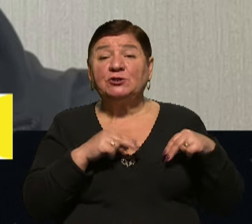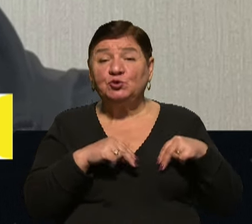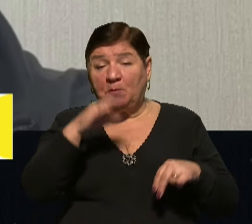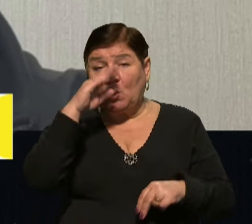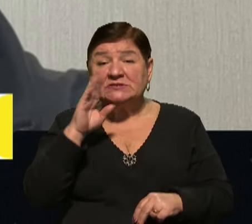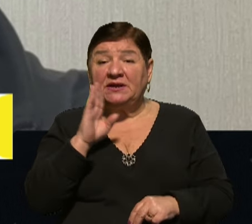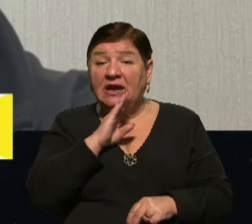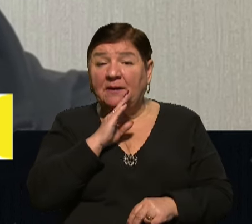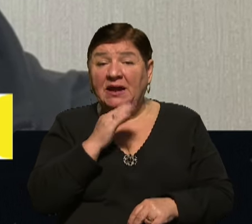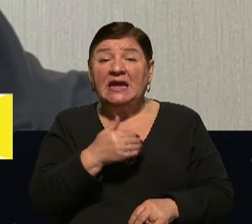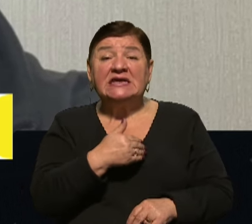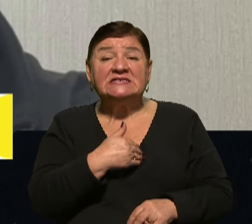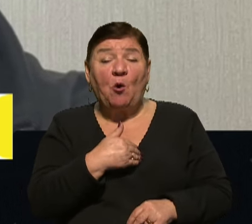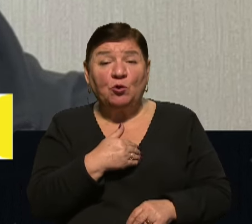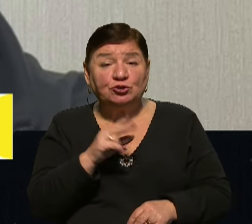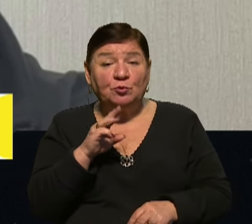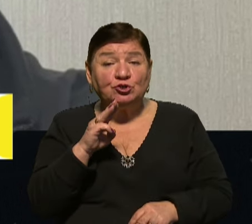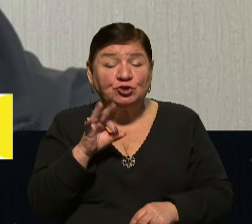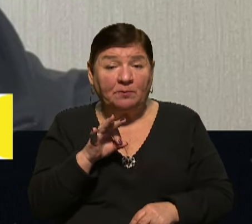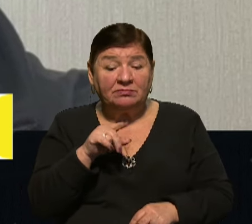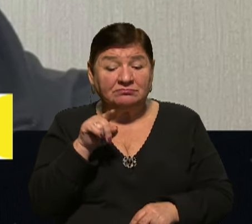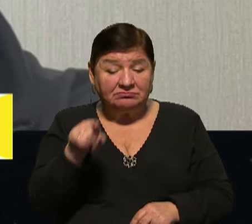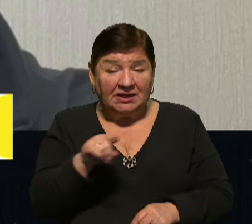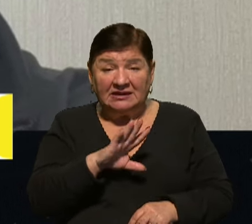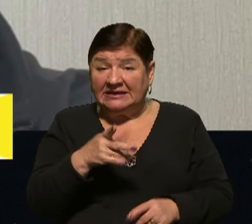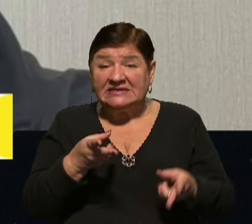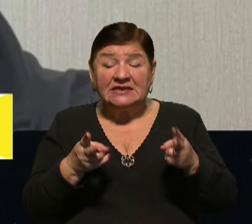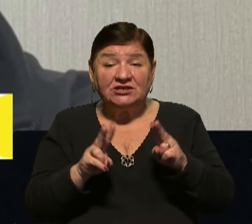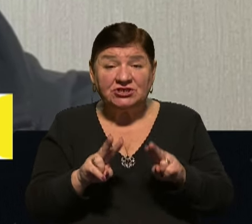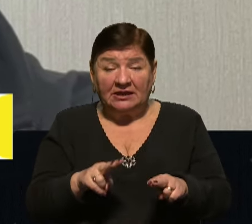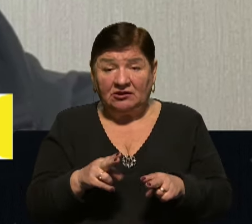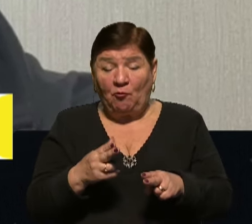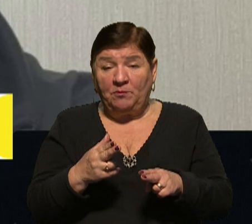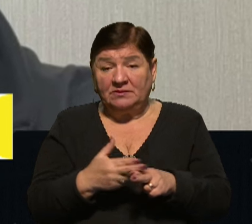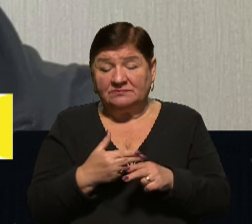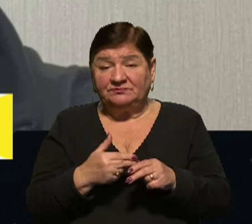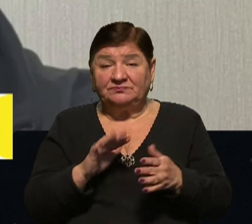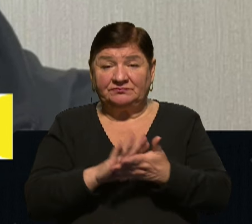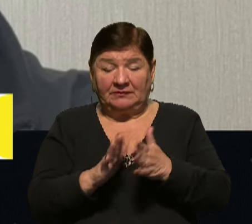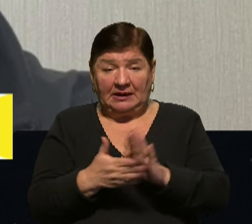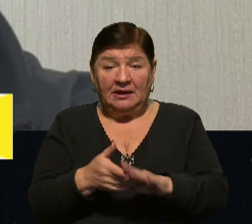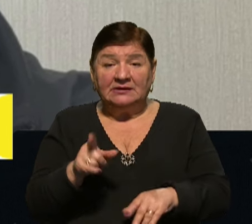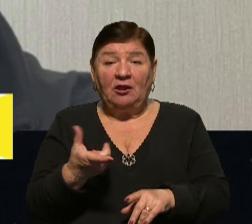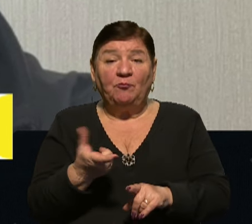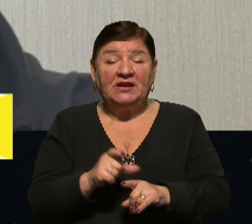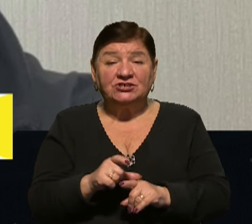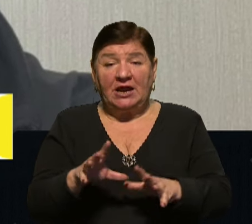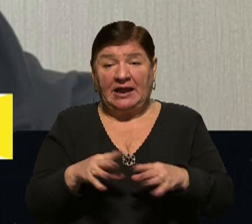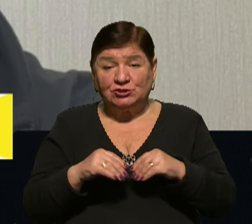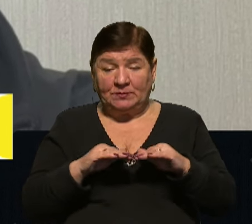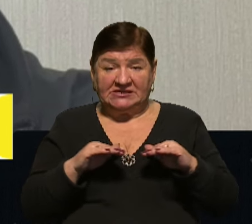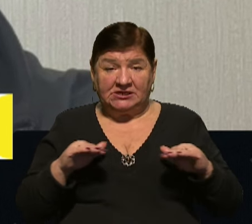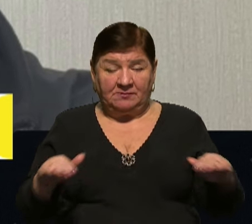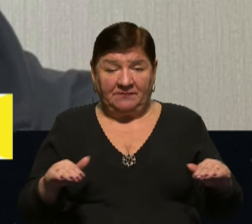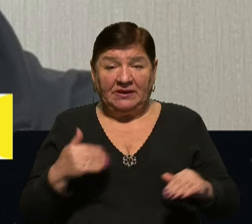і заохочуємо до того, щоб вони все ж таки не залишалися в небезпечних ситуаціях, тим більше разом з дітьми. Пан